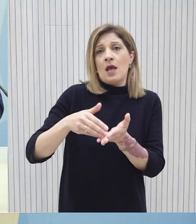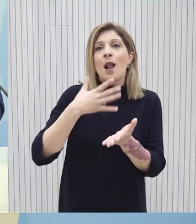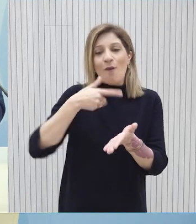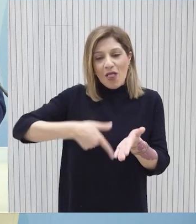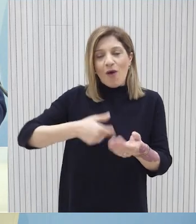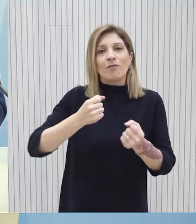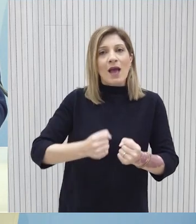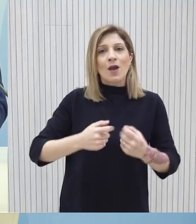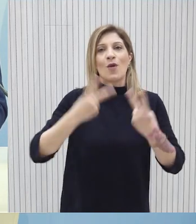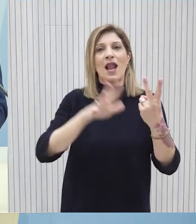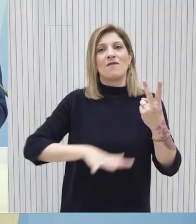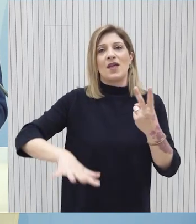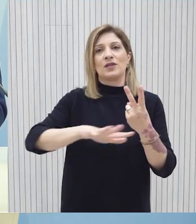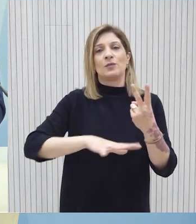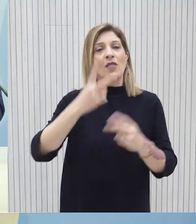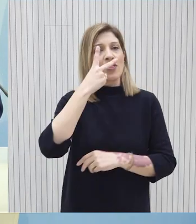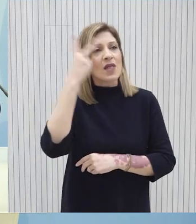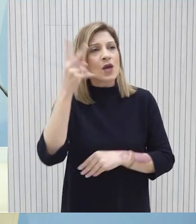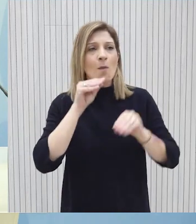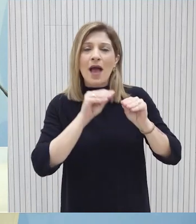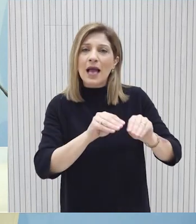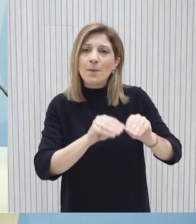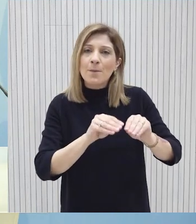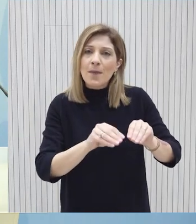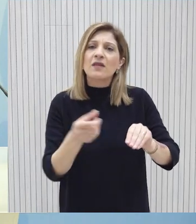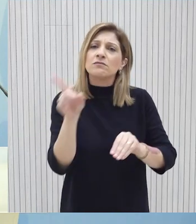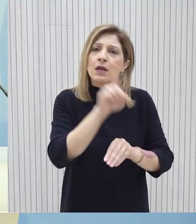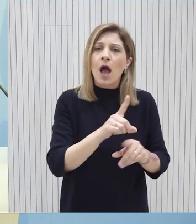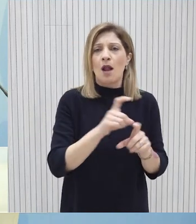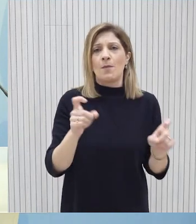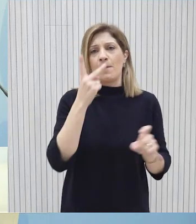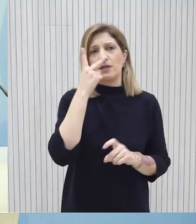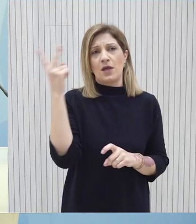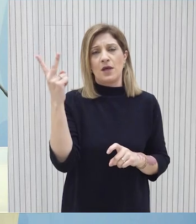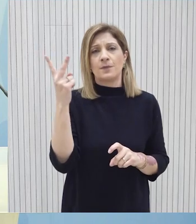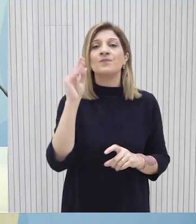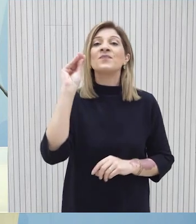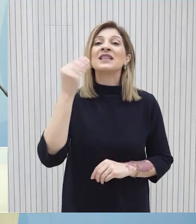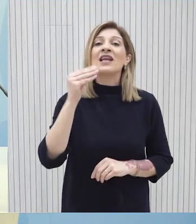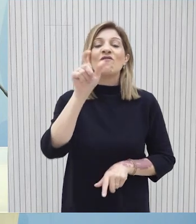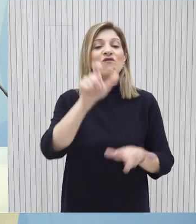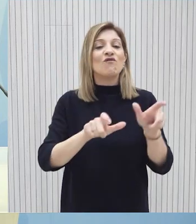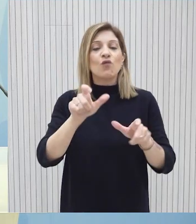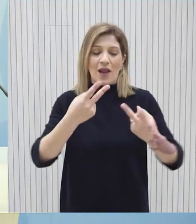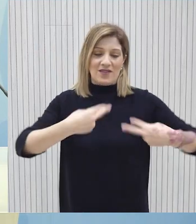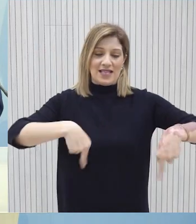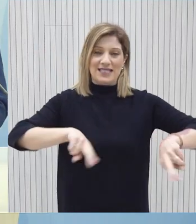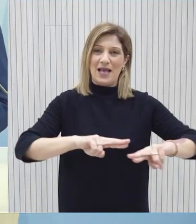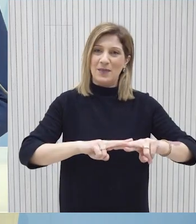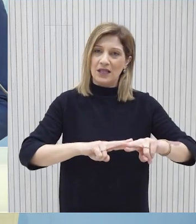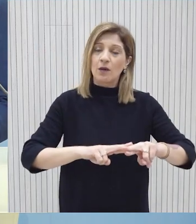ελεύθερες περιοχές της Κύπρου στο δικαίωμα της εκπαίδευσης και σε άλλα δικαιώματα Οι βουλευτές, μέλη της Επιτροπής